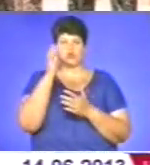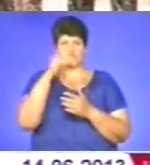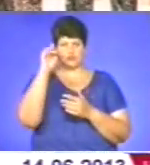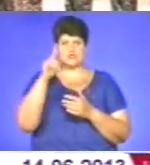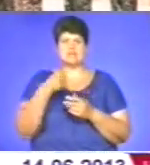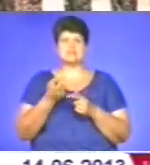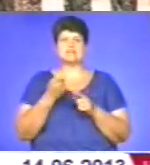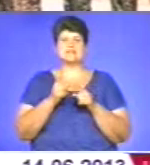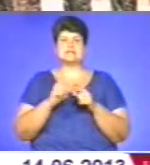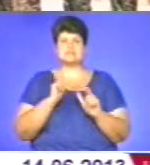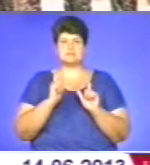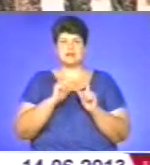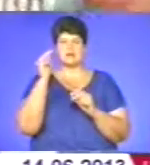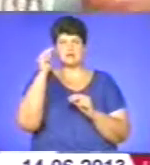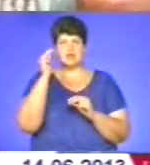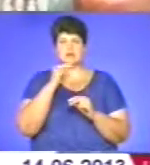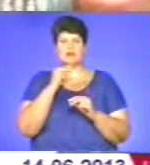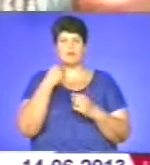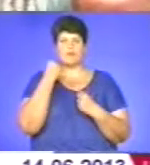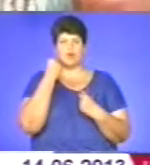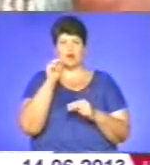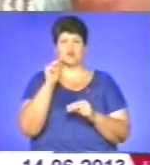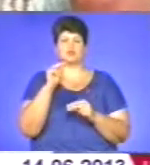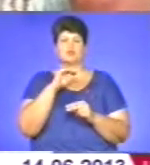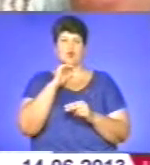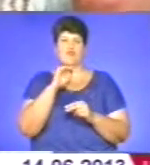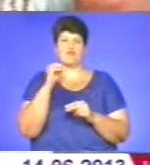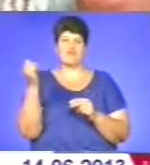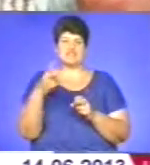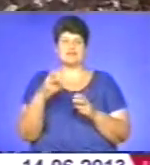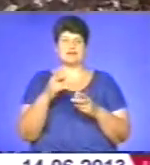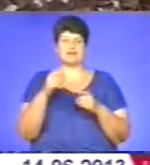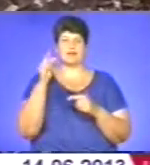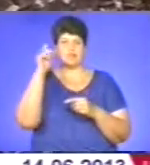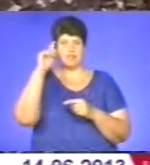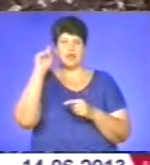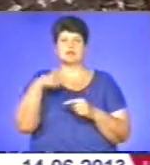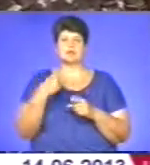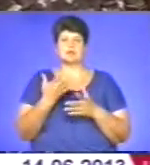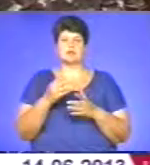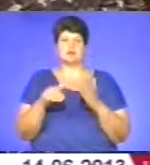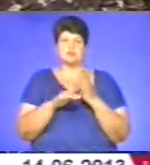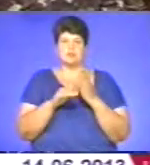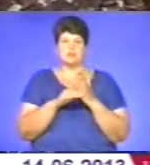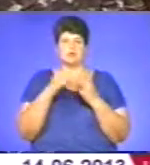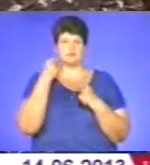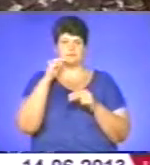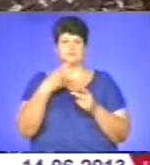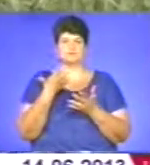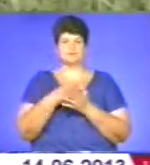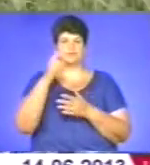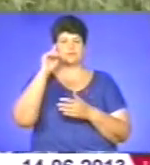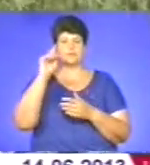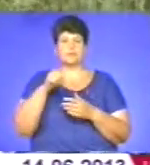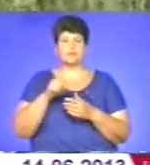що такі семінари навчання поліпшують професійні навики та допомагають попередити надзвичайні ситуації у місцях позбавлення волі. По